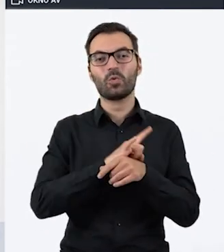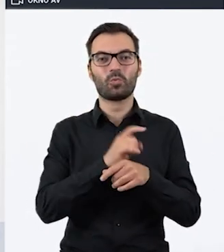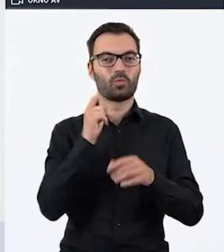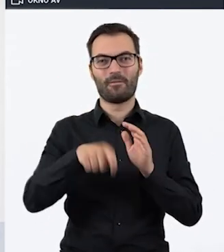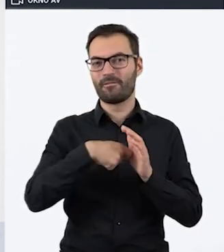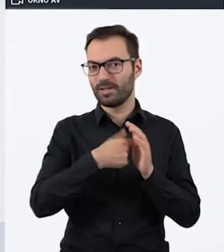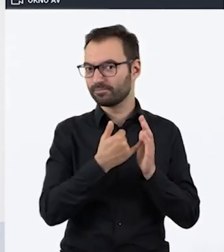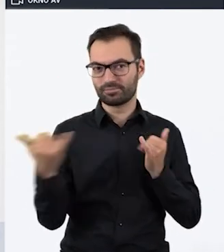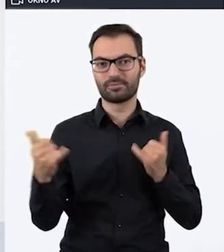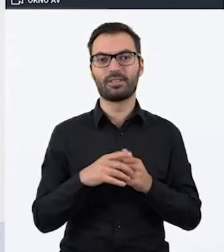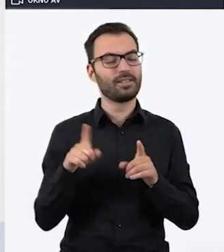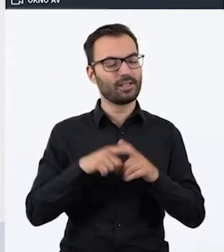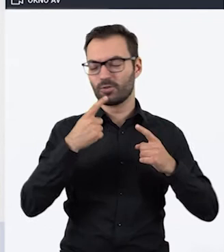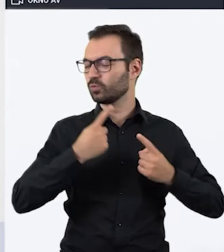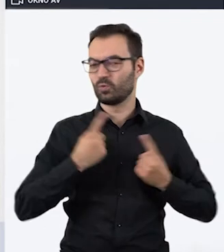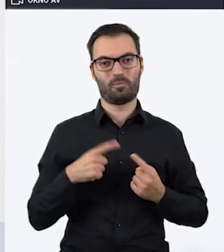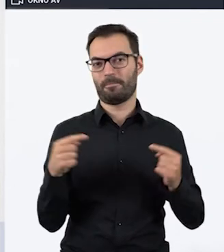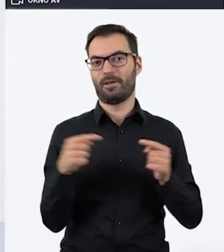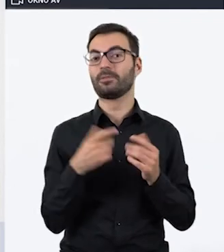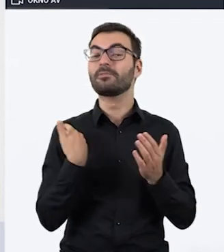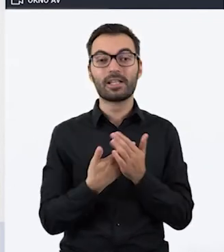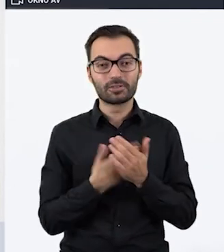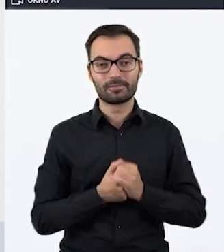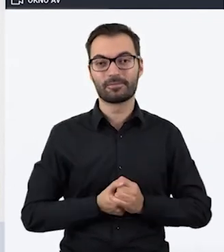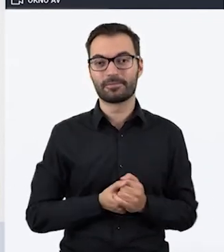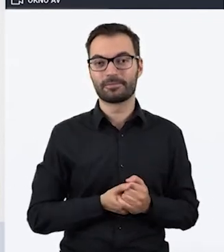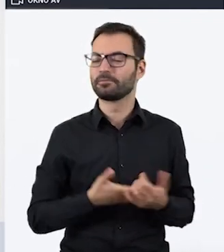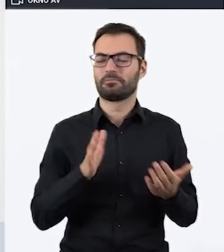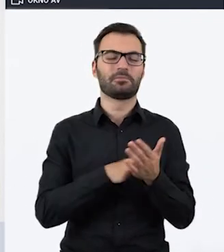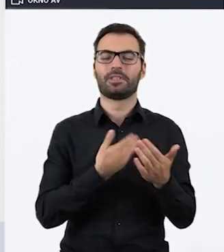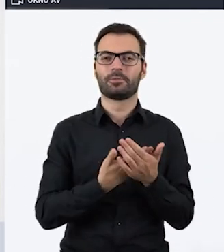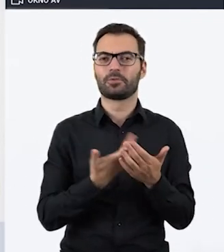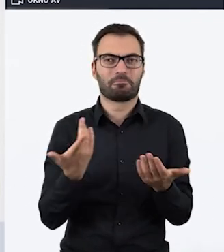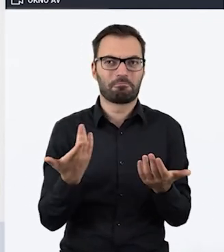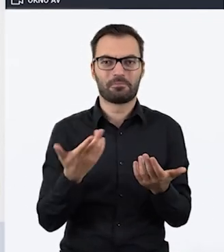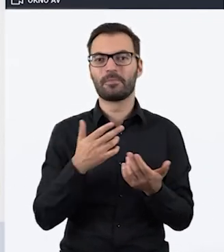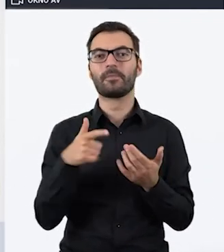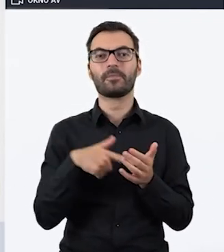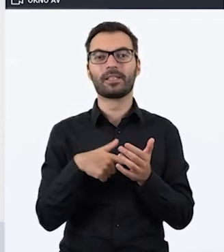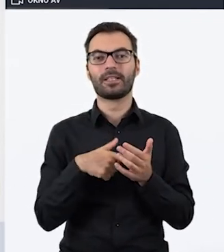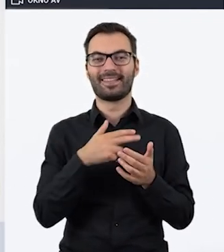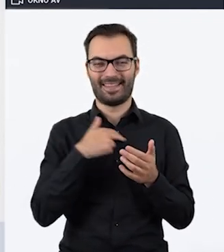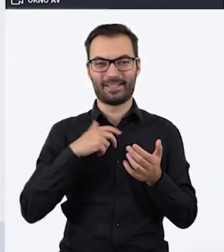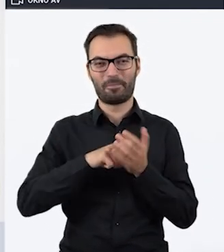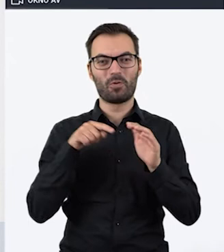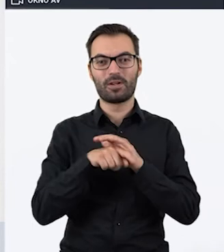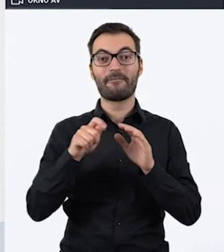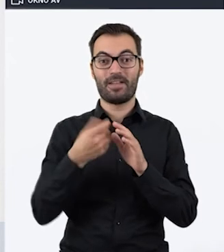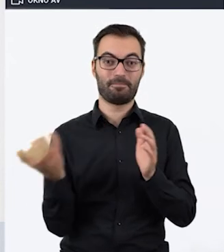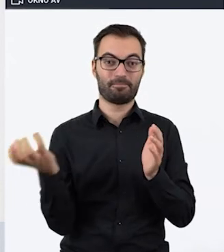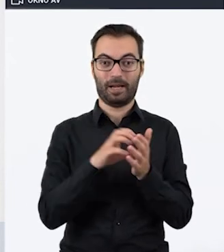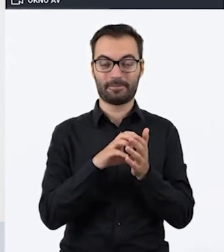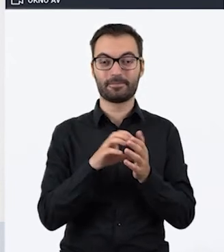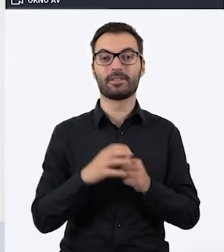znajdują się filmy, także świetnie się sprawdza. W jaki sposób? Możemy np. umieścić w naszym escape roomie filmik,